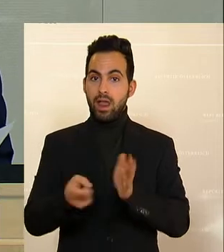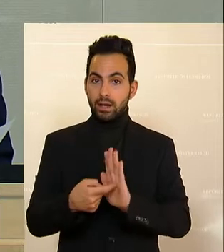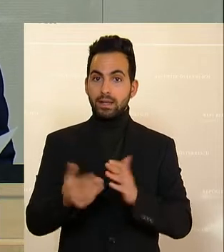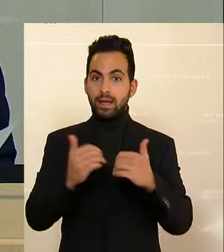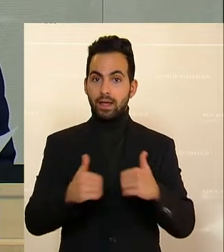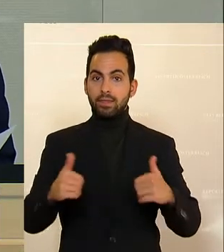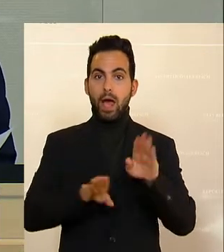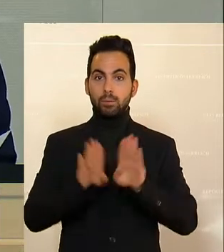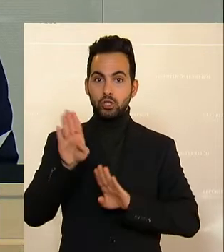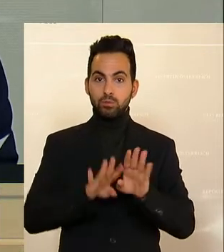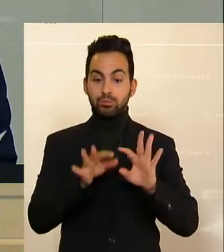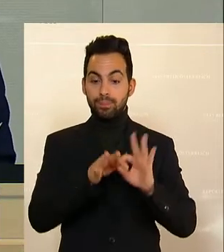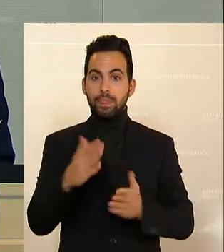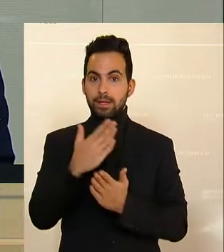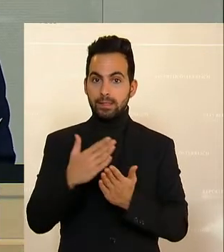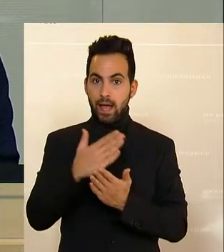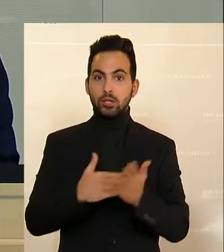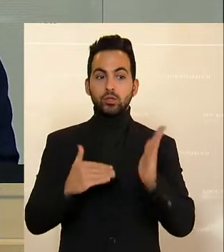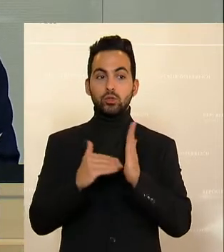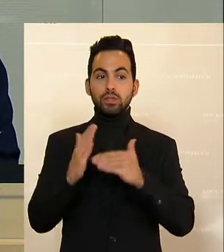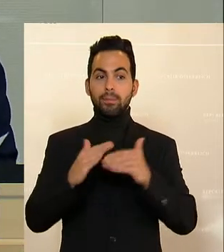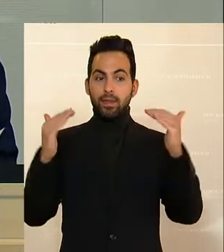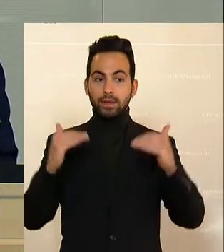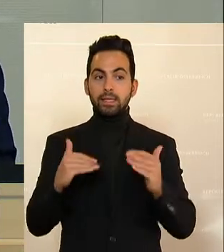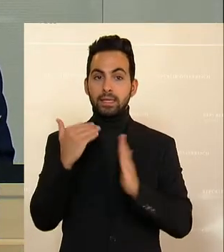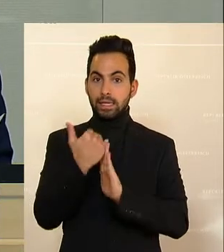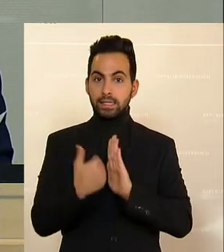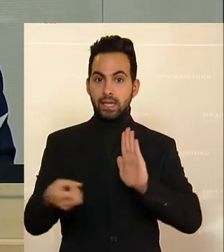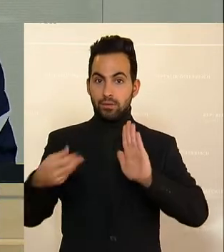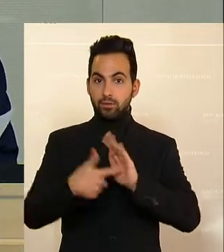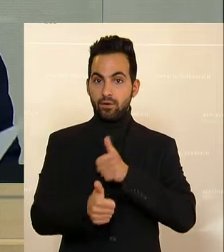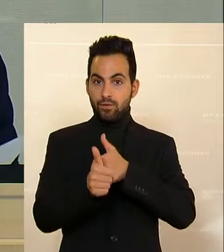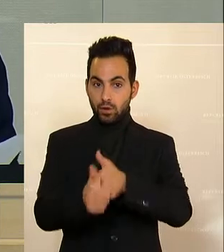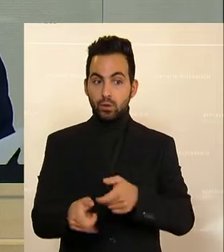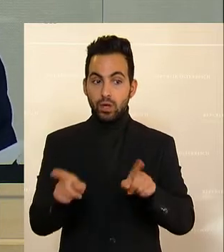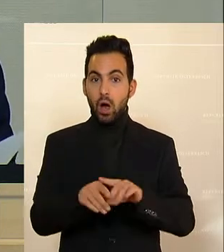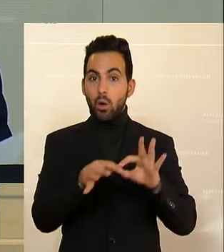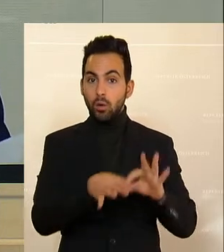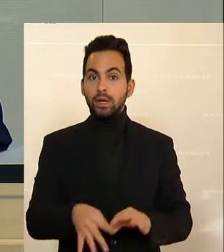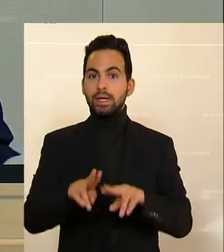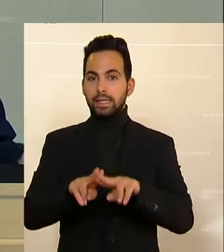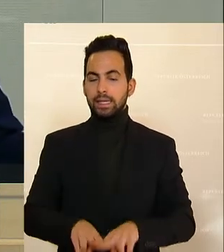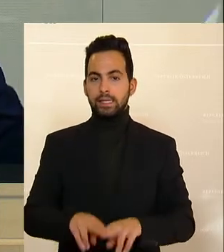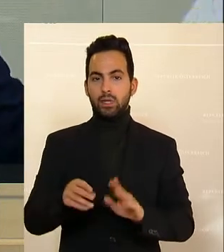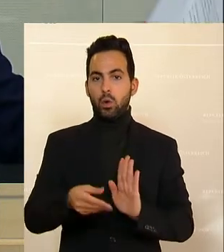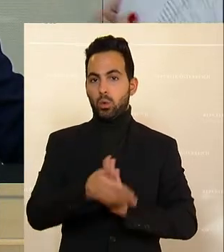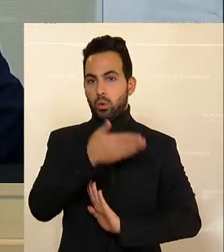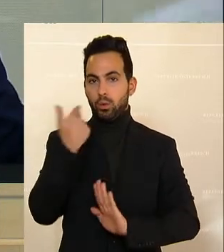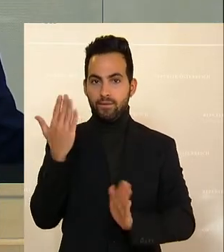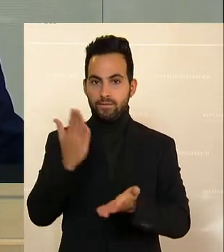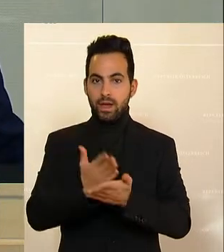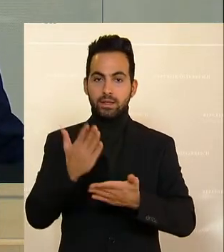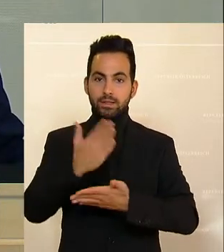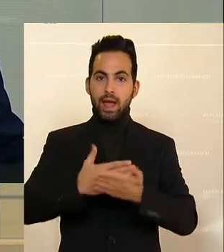getrennte Abstimmung betroffenen Teile der Systematik des Gesetzentwurfs folgen und schließlich über die restlichen, noch nicht abgestimmten